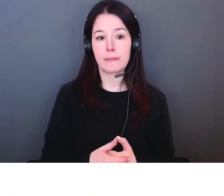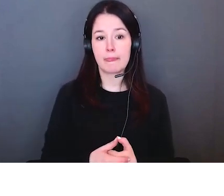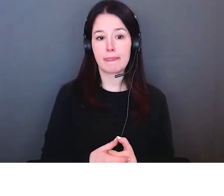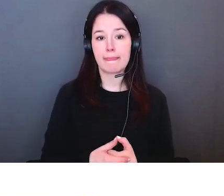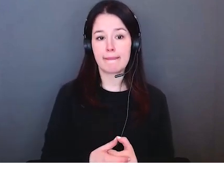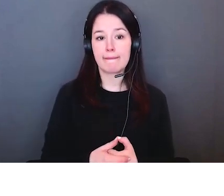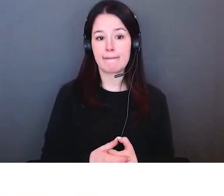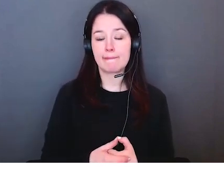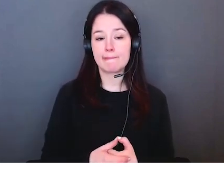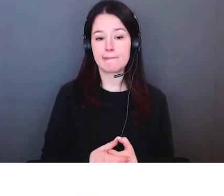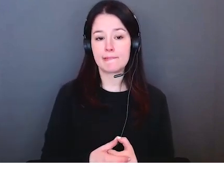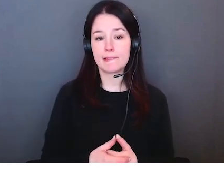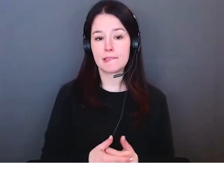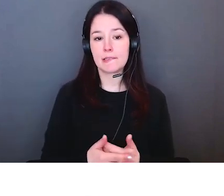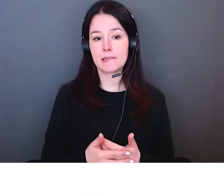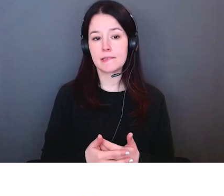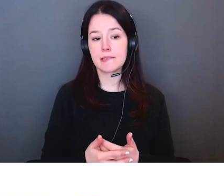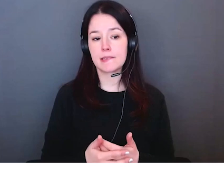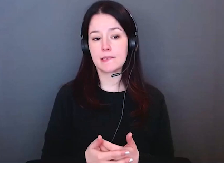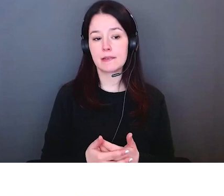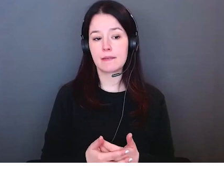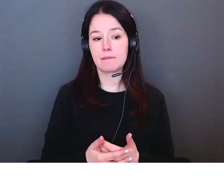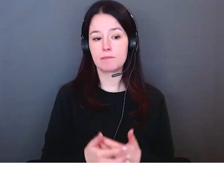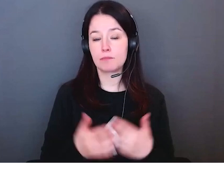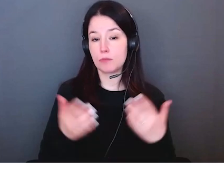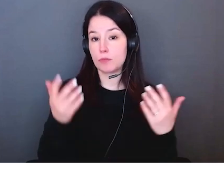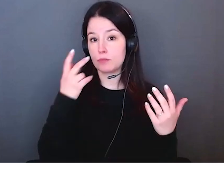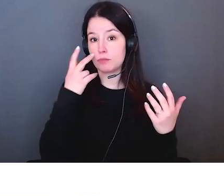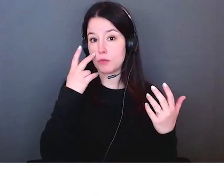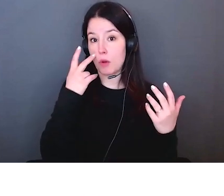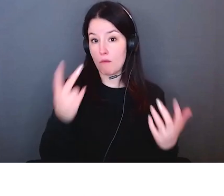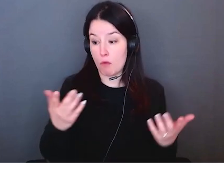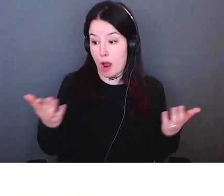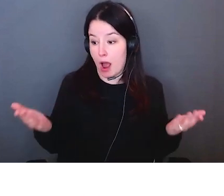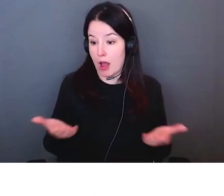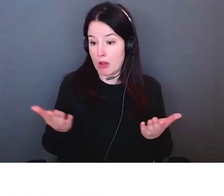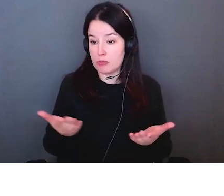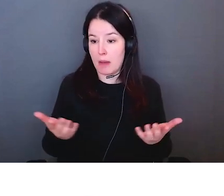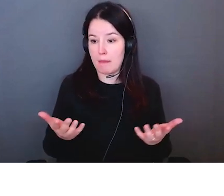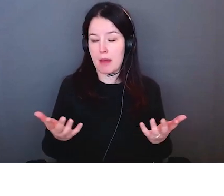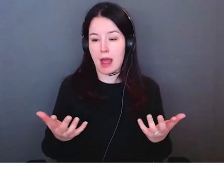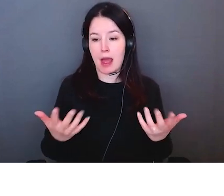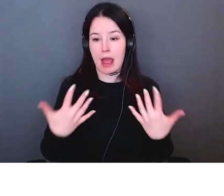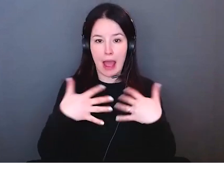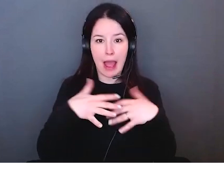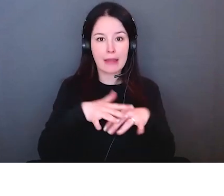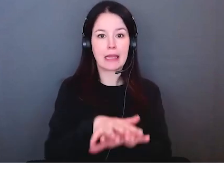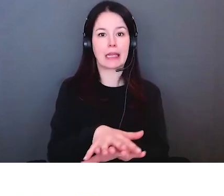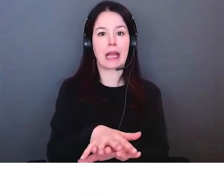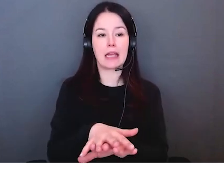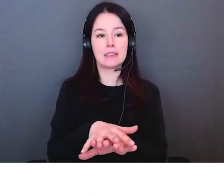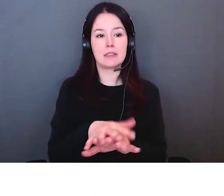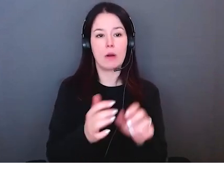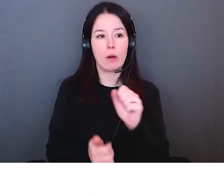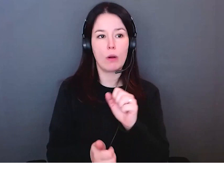on prend le mode de pensée et on le met en pratique dans notre monde actuel